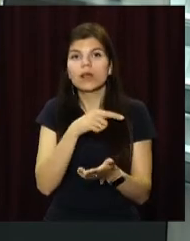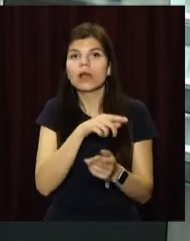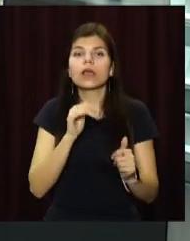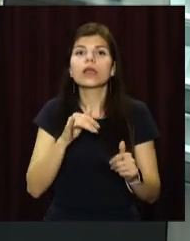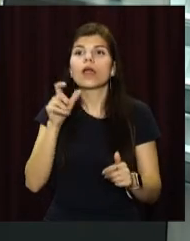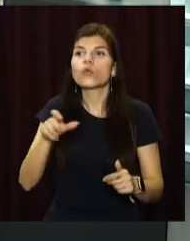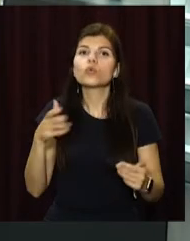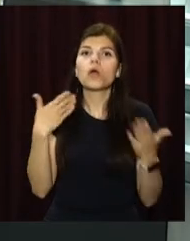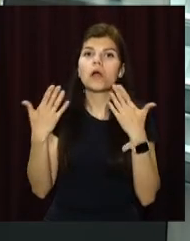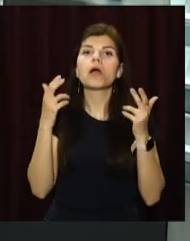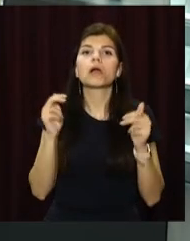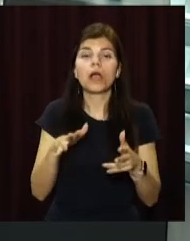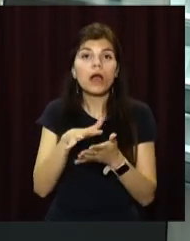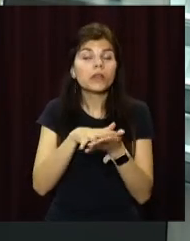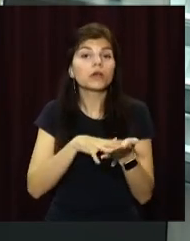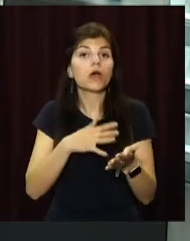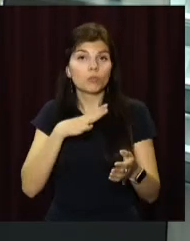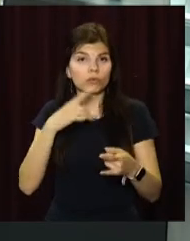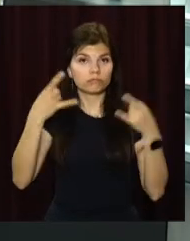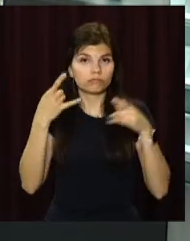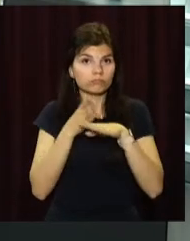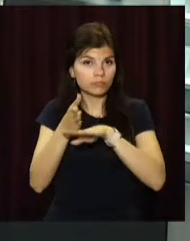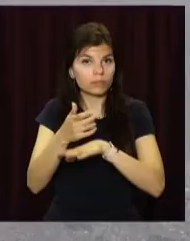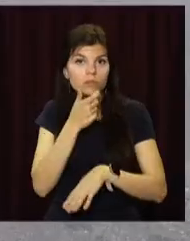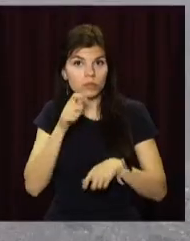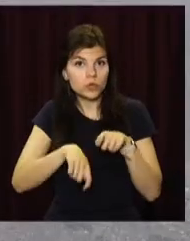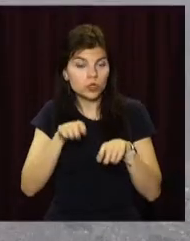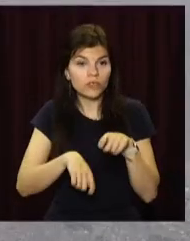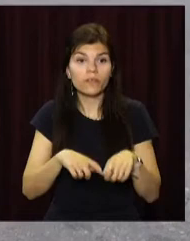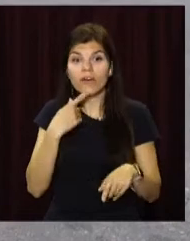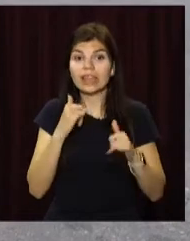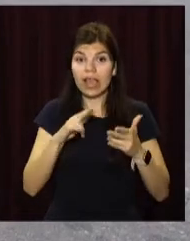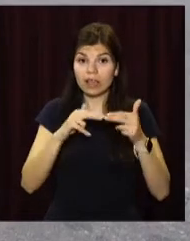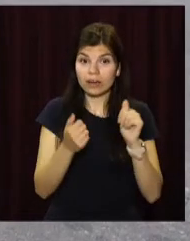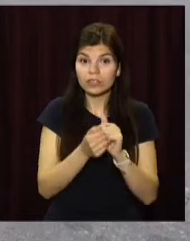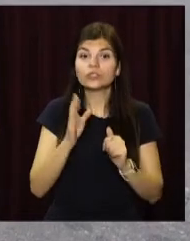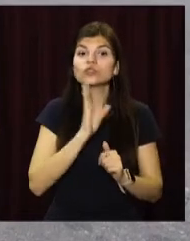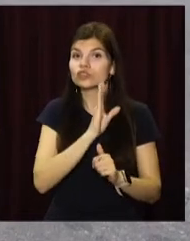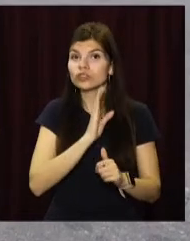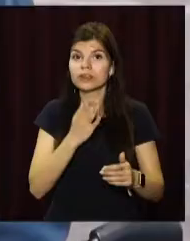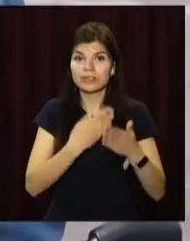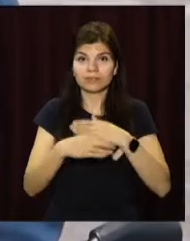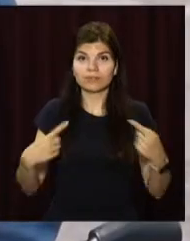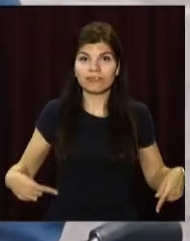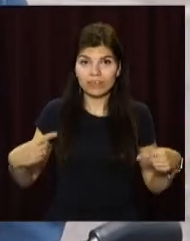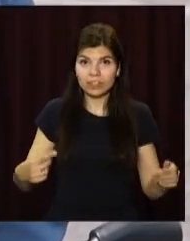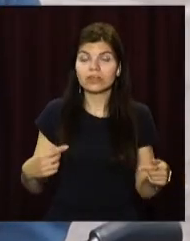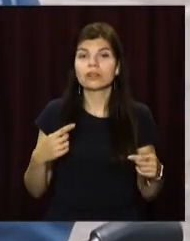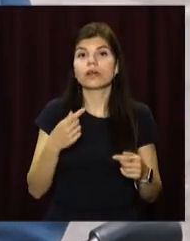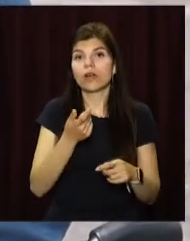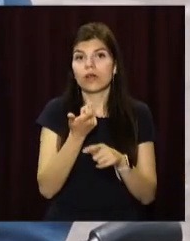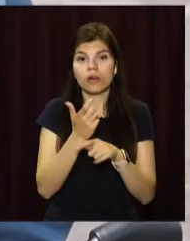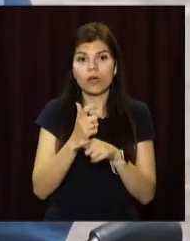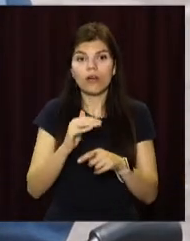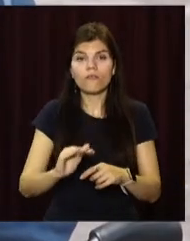пасажирами. Подробиці дивіться далі. Для кам'янчанки Людмили Лазаренко долати на інвалідному візку